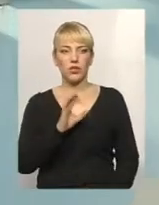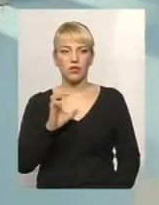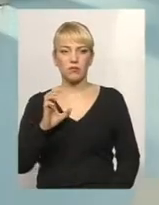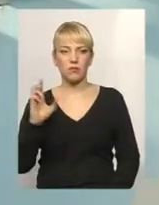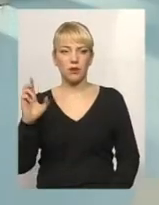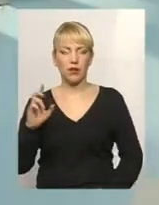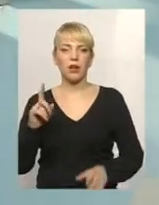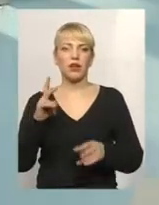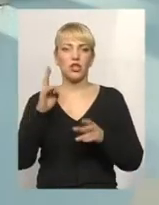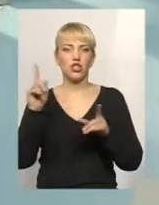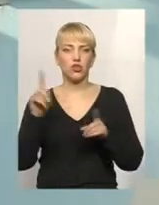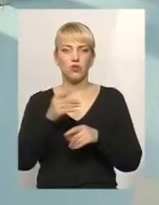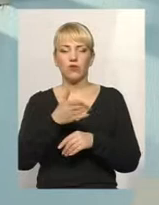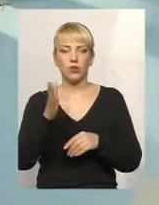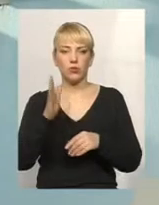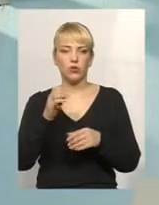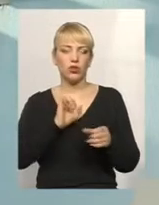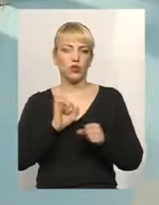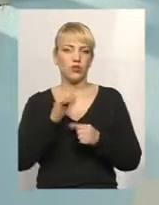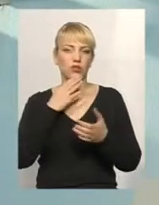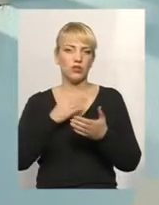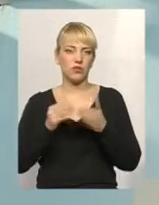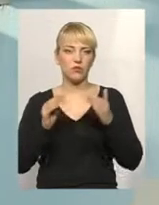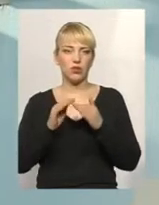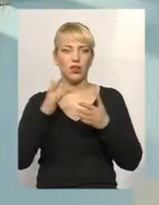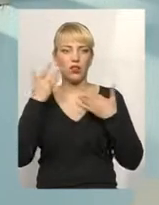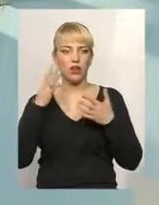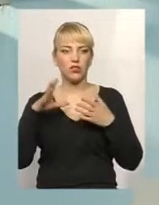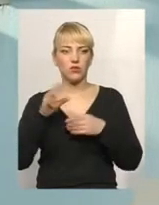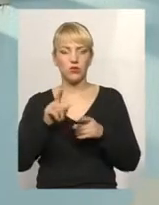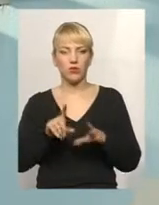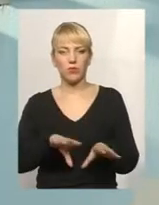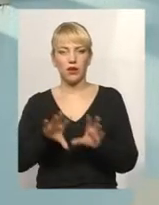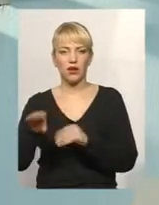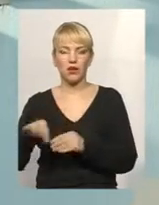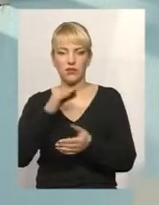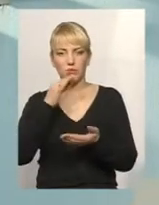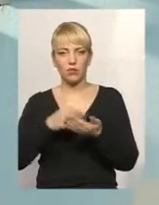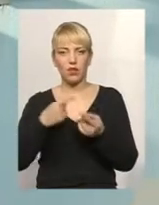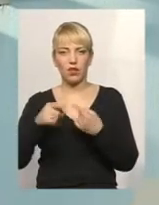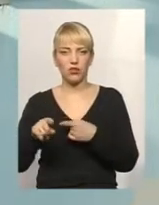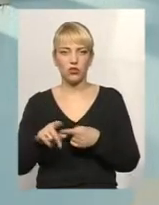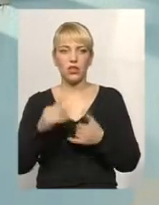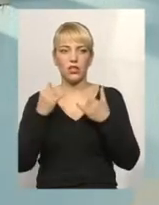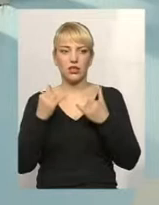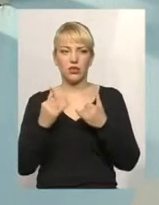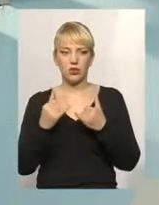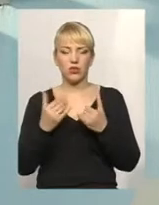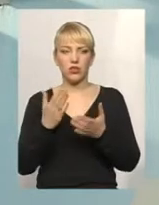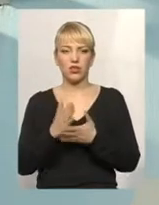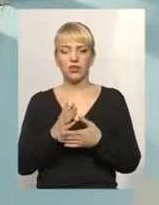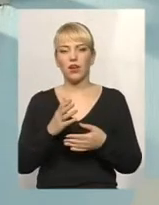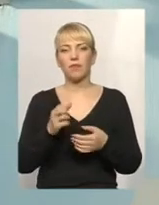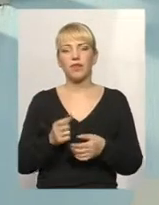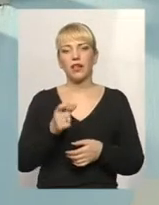своїм будинком, а легше всього в житті перекласти на когось відповідальність. І вже на сьогодні є певна